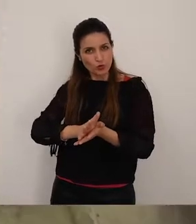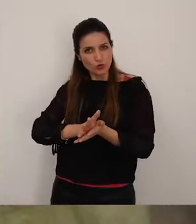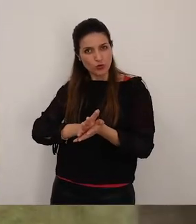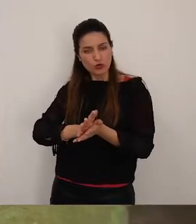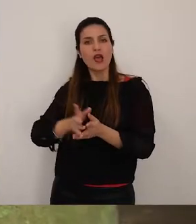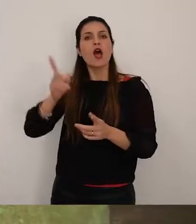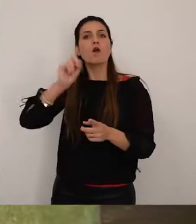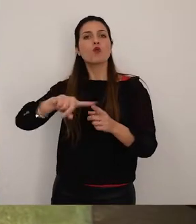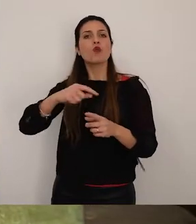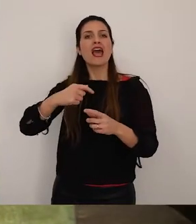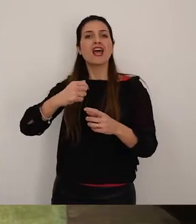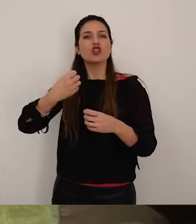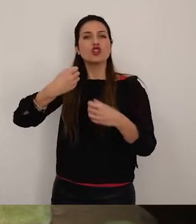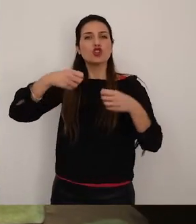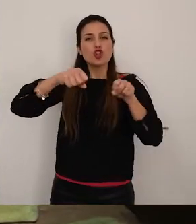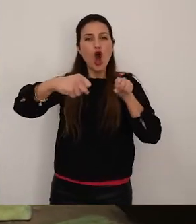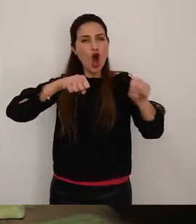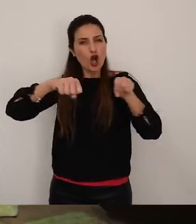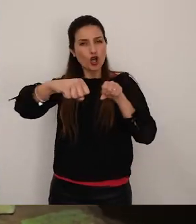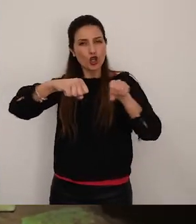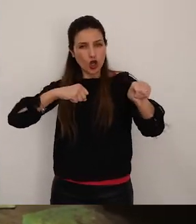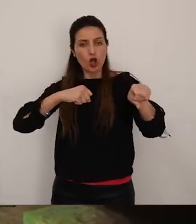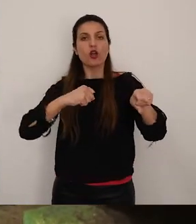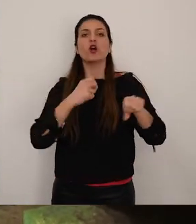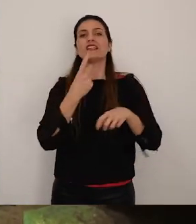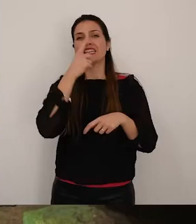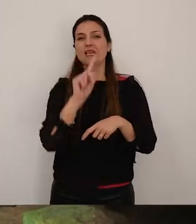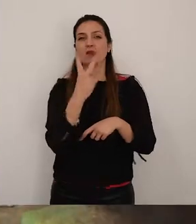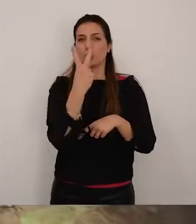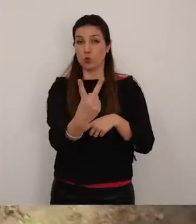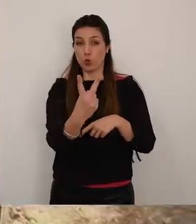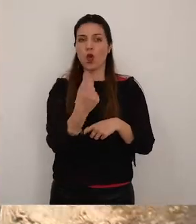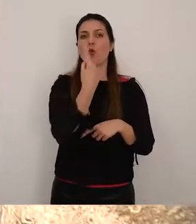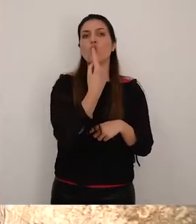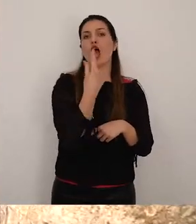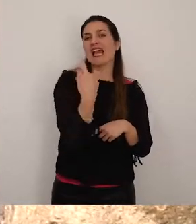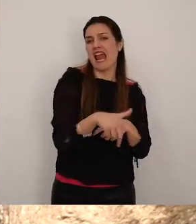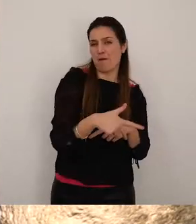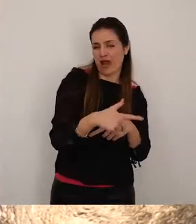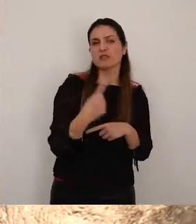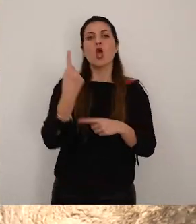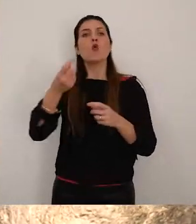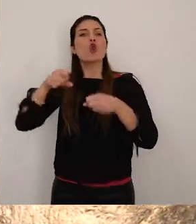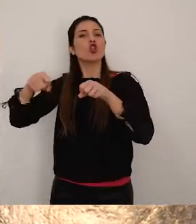diversi tipi di torchi uno detto alla calabrese l'altro alla genovese con